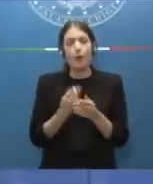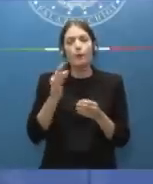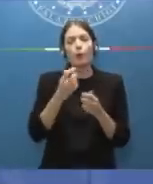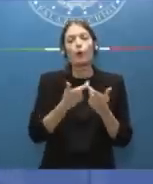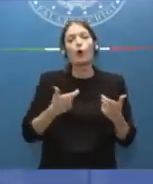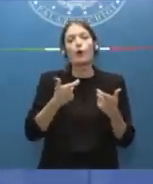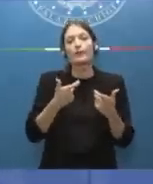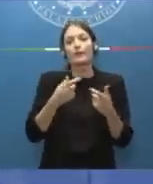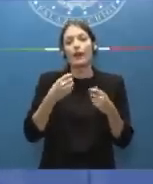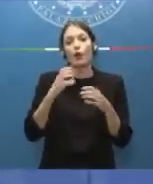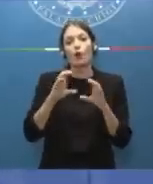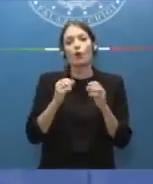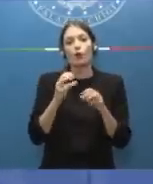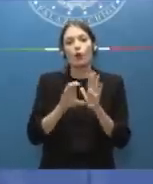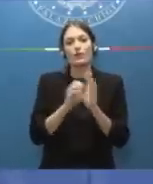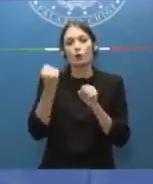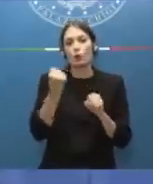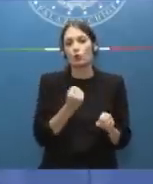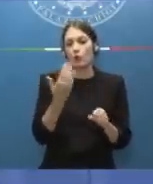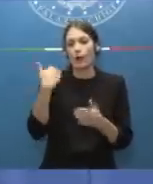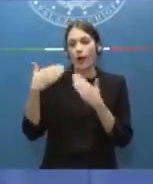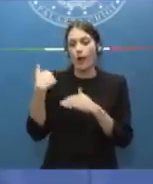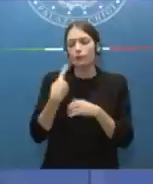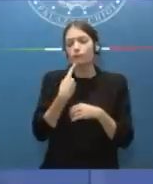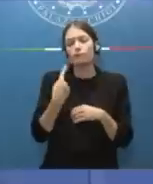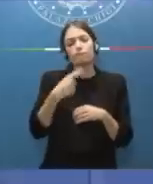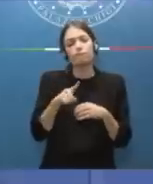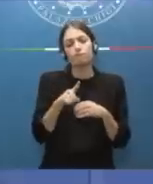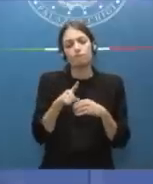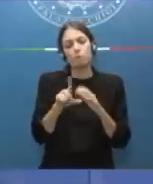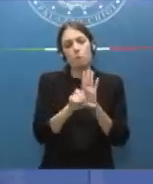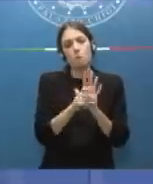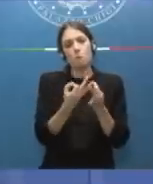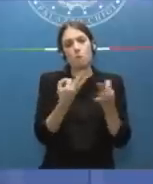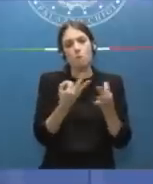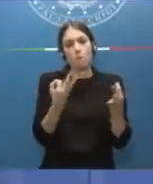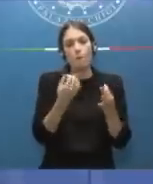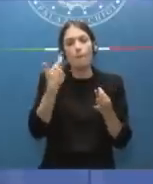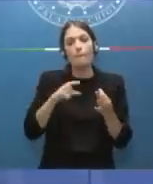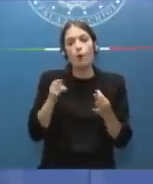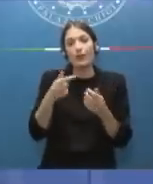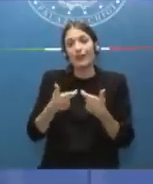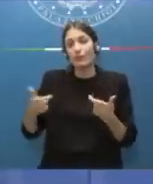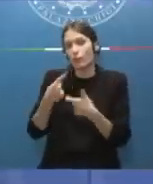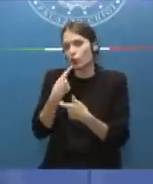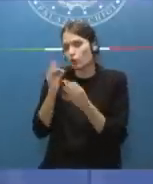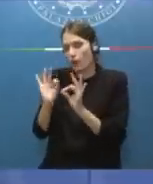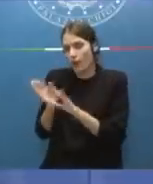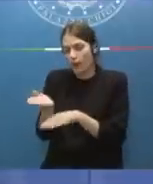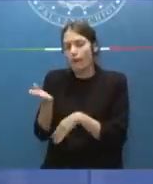diciamo, decise di non dichiararla illegittima perché, diceva la Corte stessa, questo rischiava di avere un,